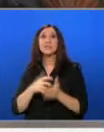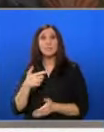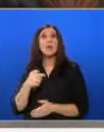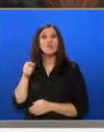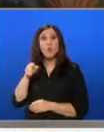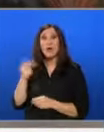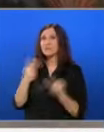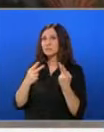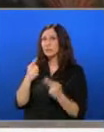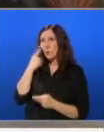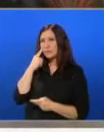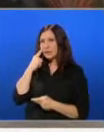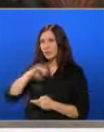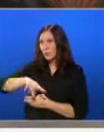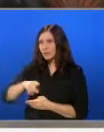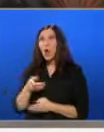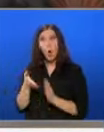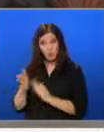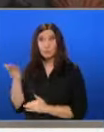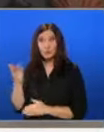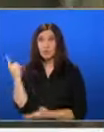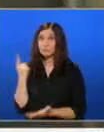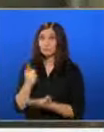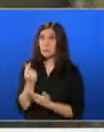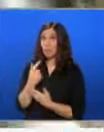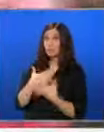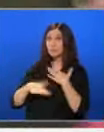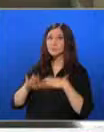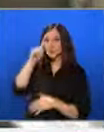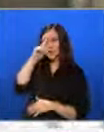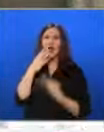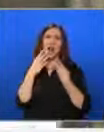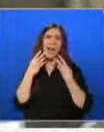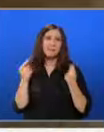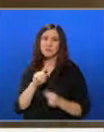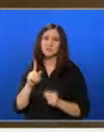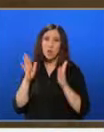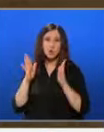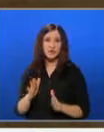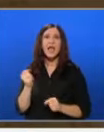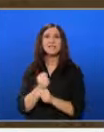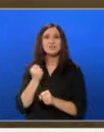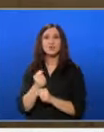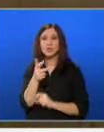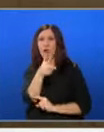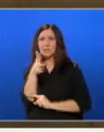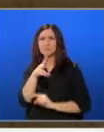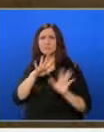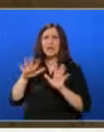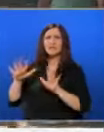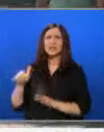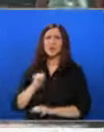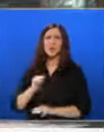да оберат и отидах при ния да стоя да се успокои малко жената. Липси в ателието не са констатирани. Извършителят е заснет от десетки